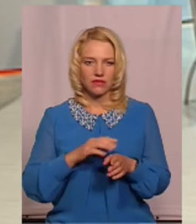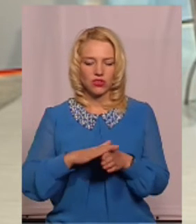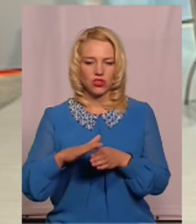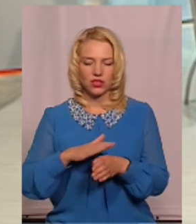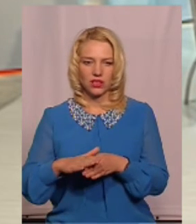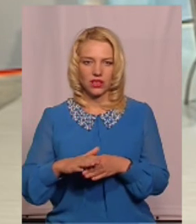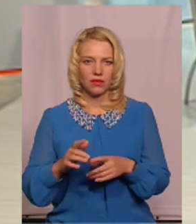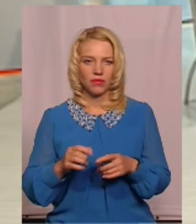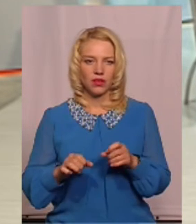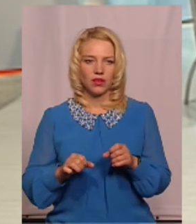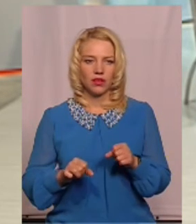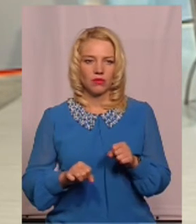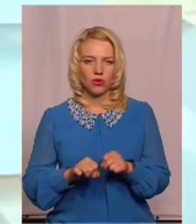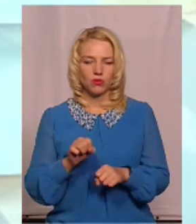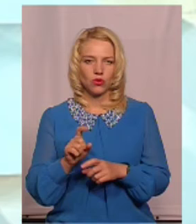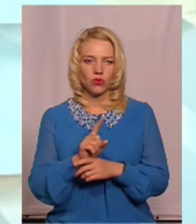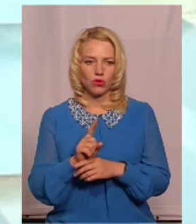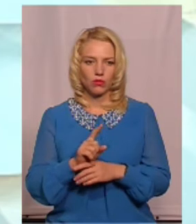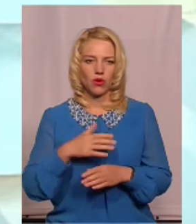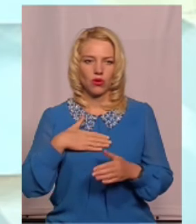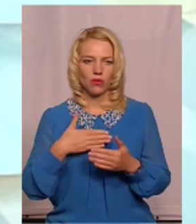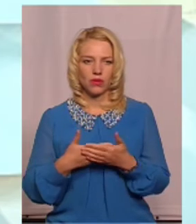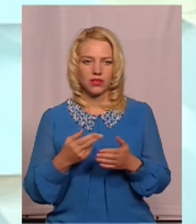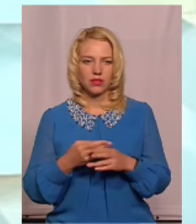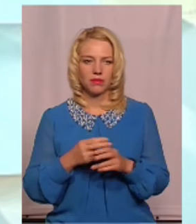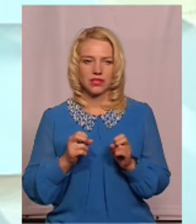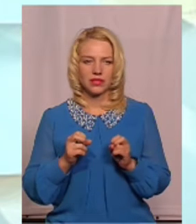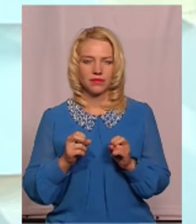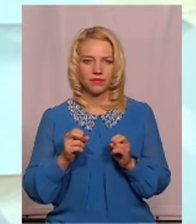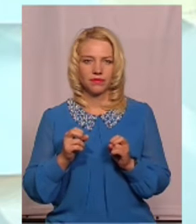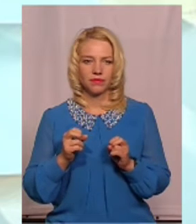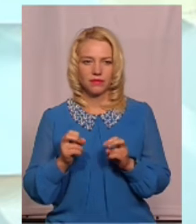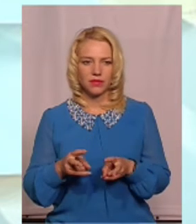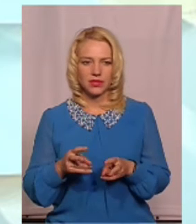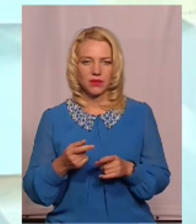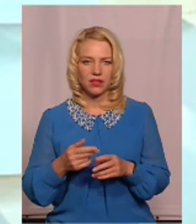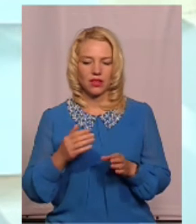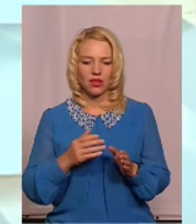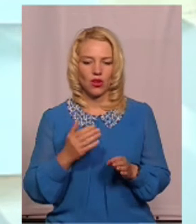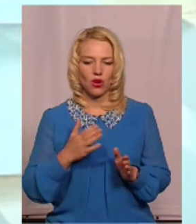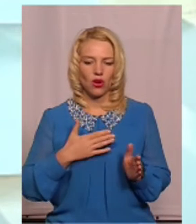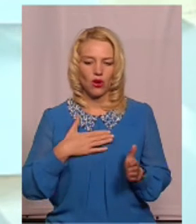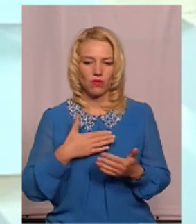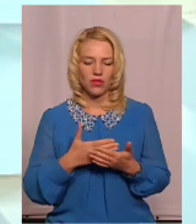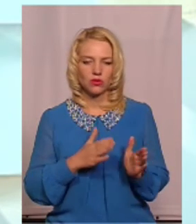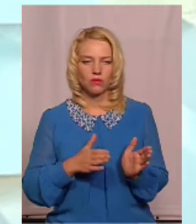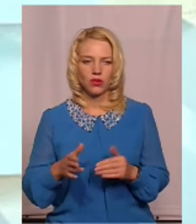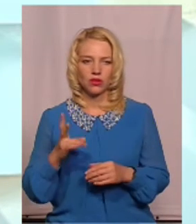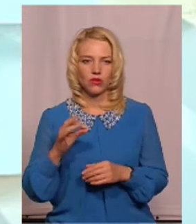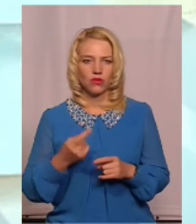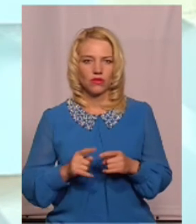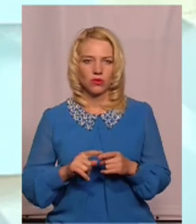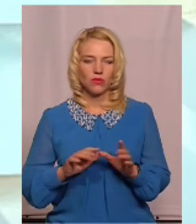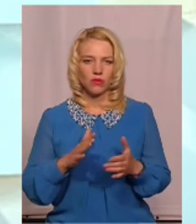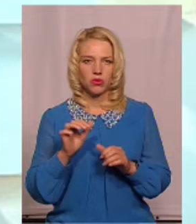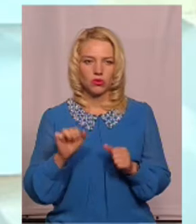порушених норм громадської безпеки, громадського порядку. Однак ми можемо у цьому